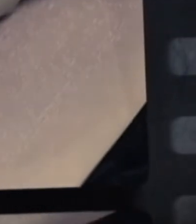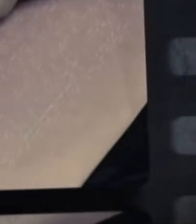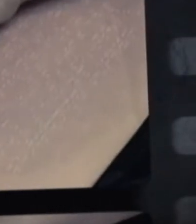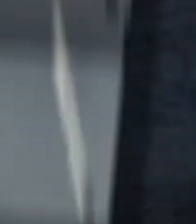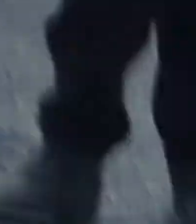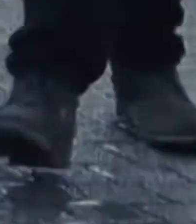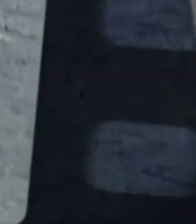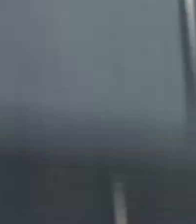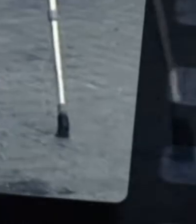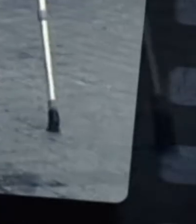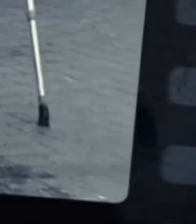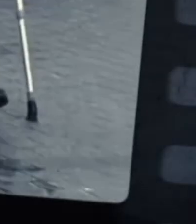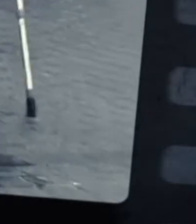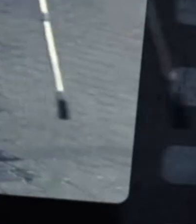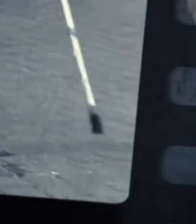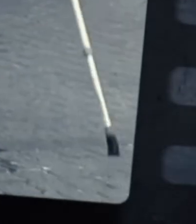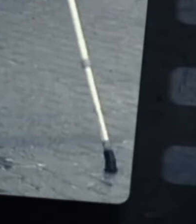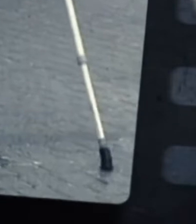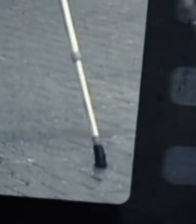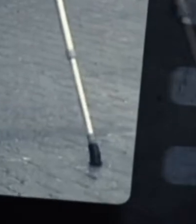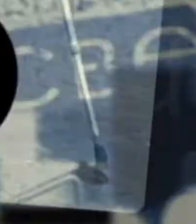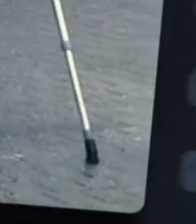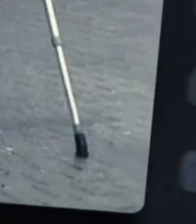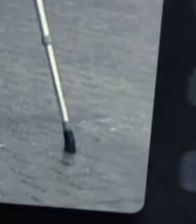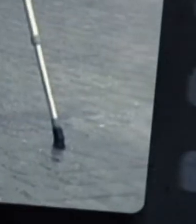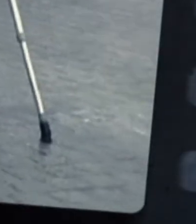Ovo je zemlja za nas